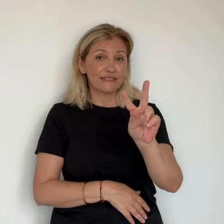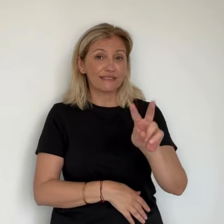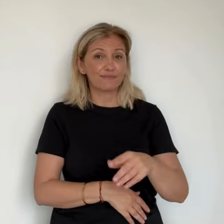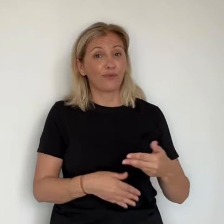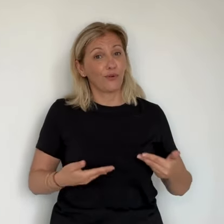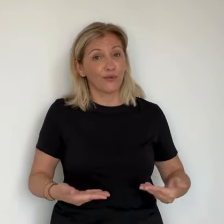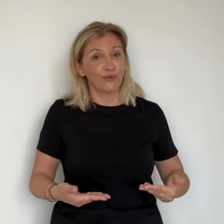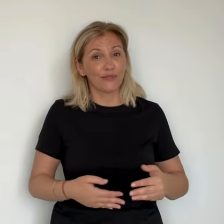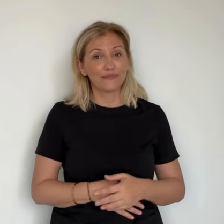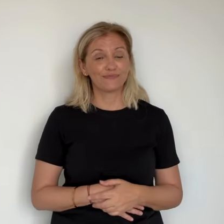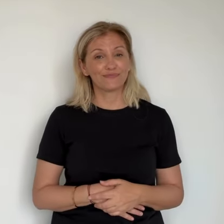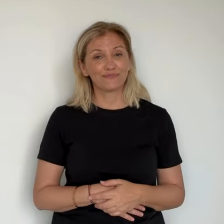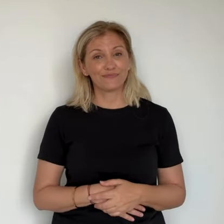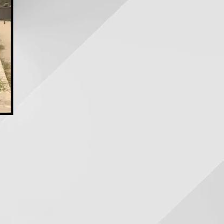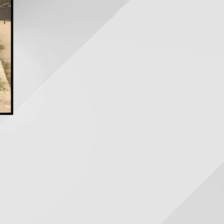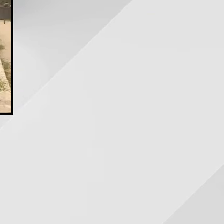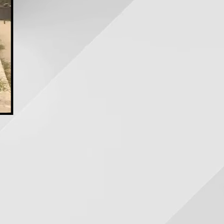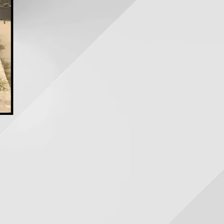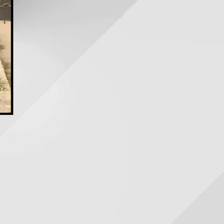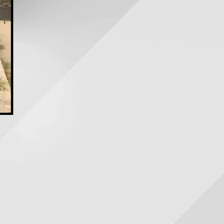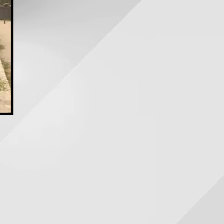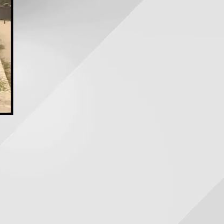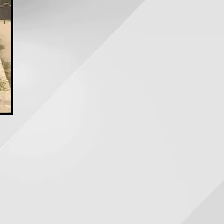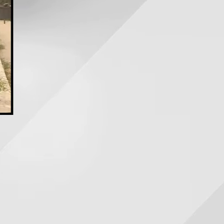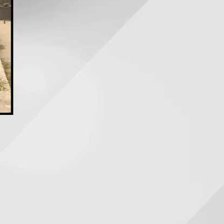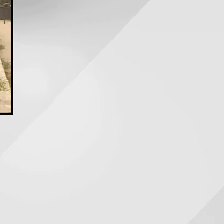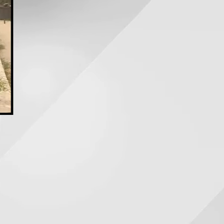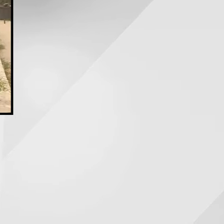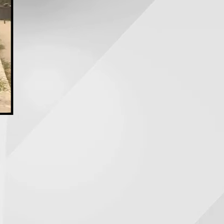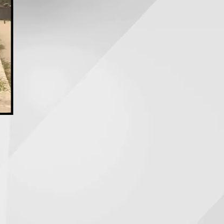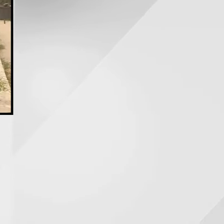'évacuant vers la Haute-Corse. Le seuil d'alerte reste quant à lui fixé jusqu'à vendredi.